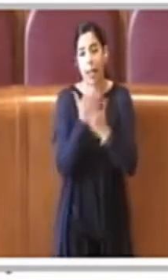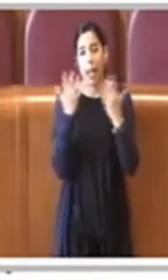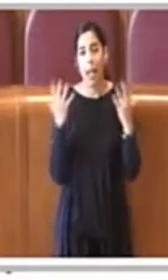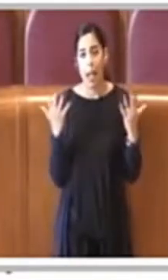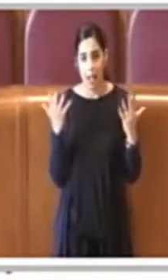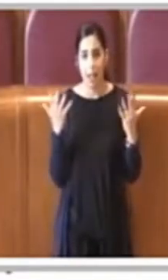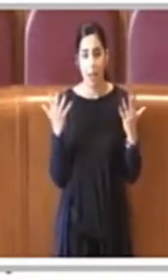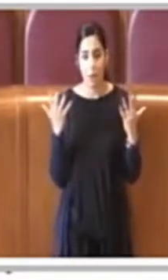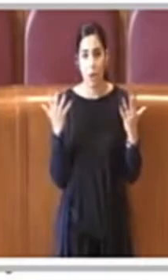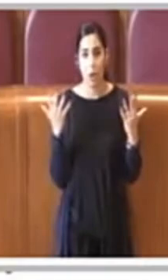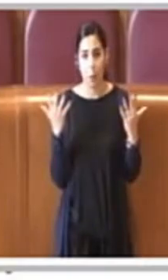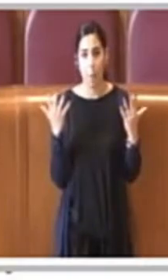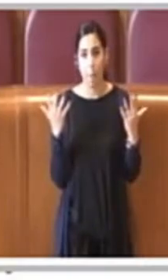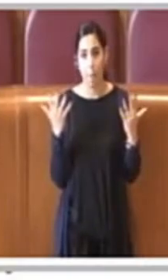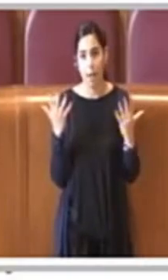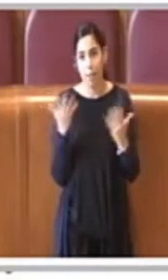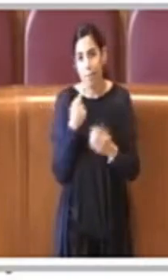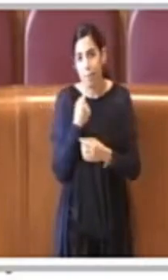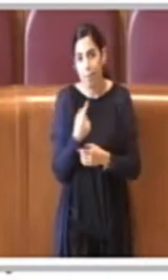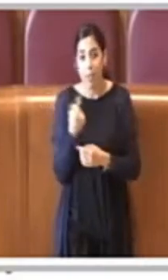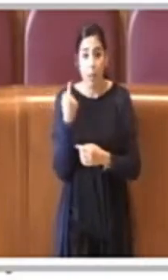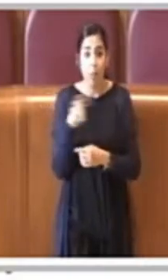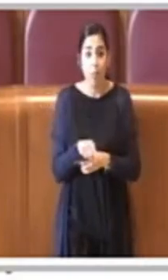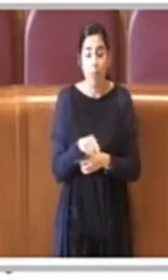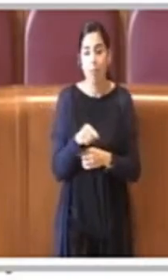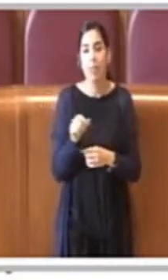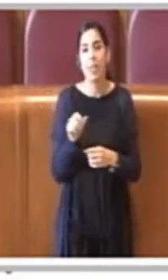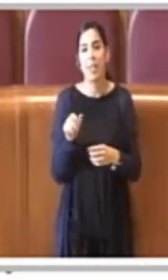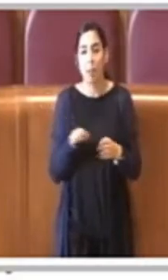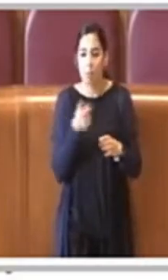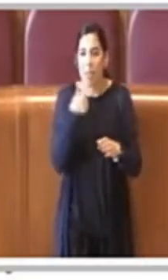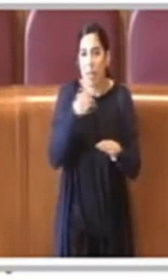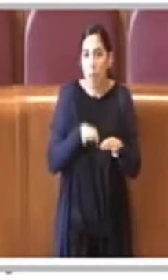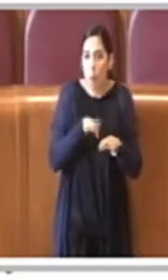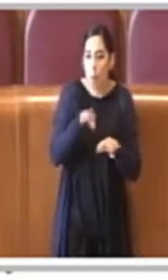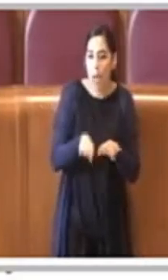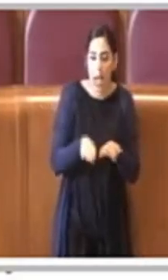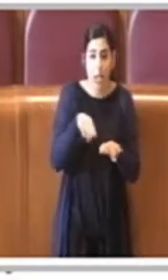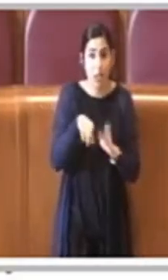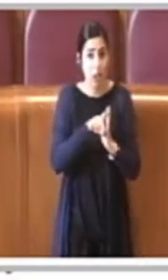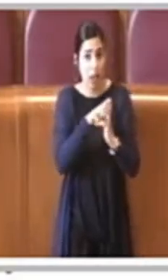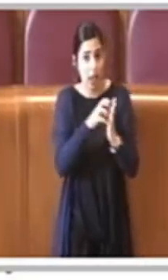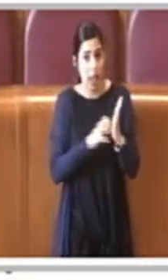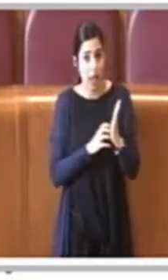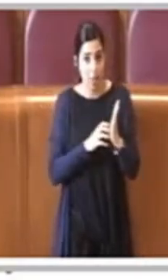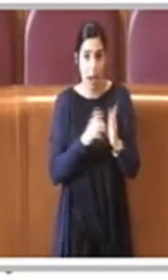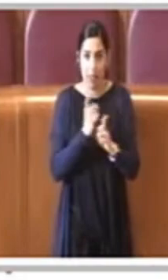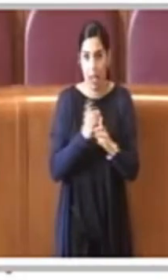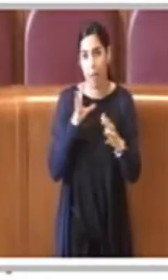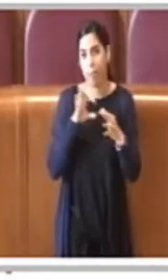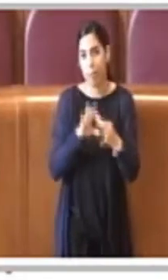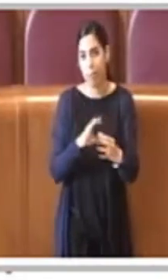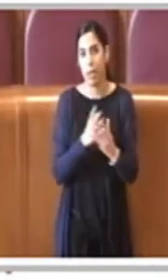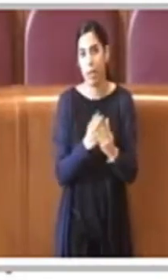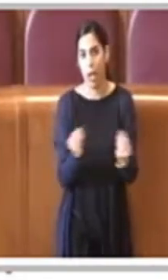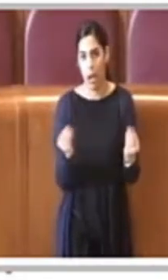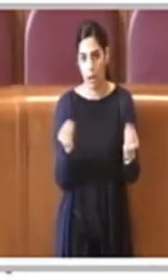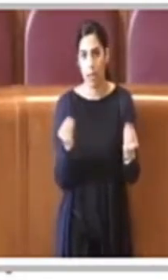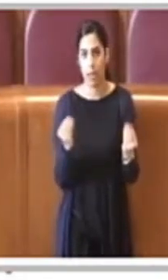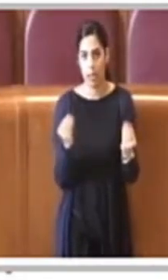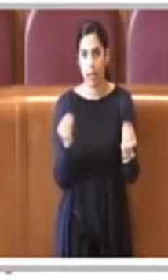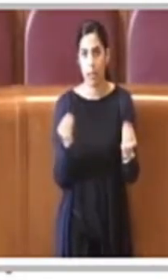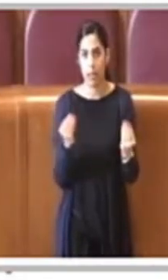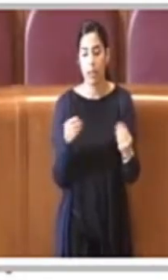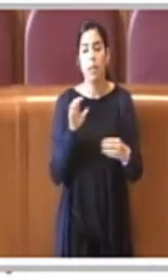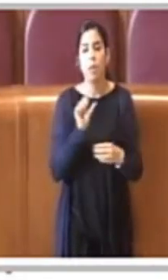ovviamente questo è un inizio, un primo passo che con questa delibera vogliamo intraprendere, c un